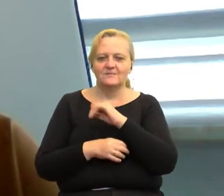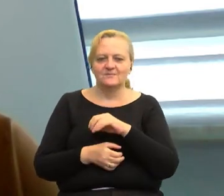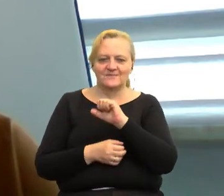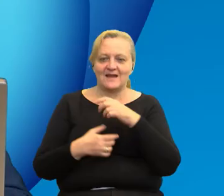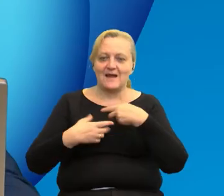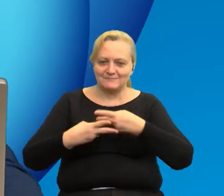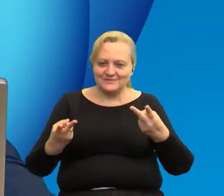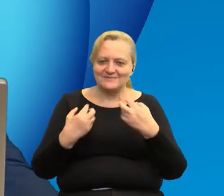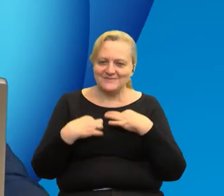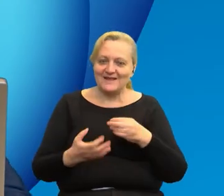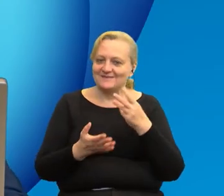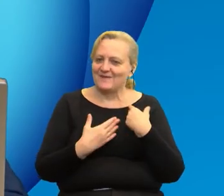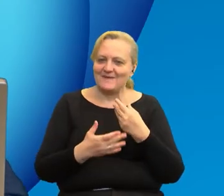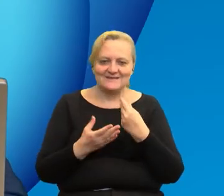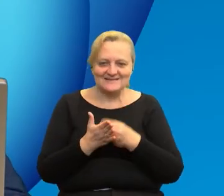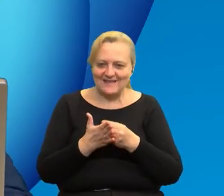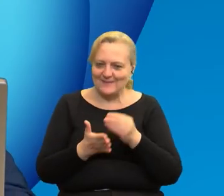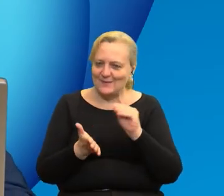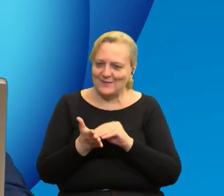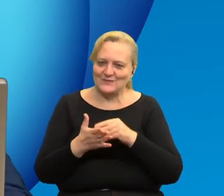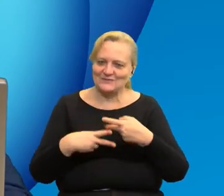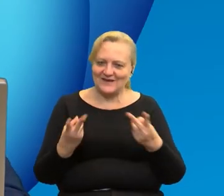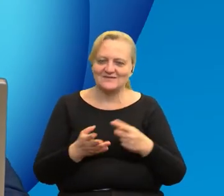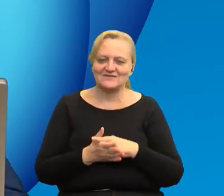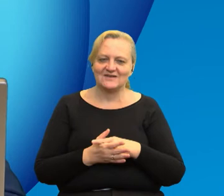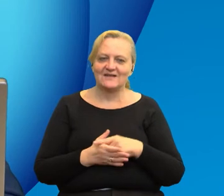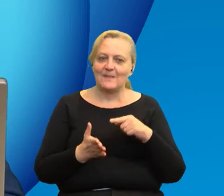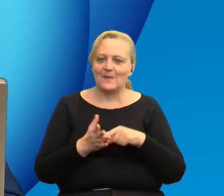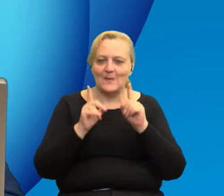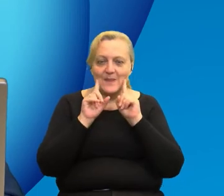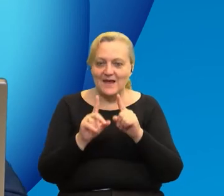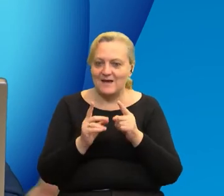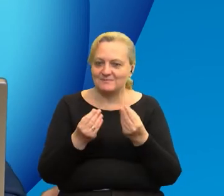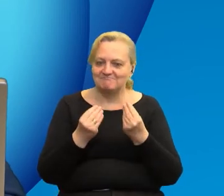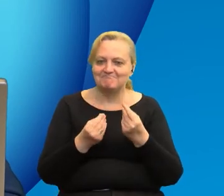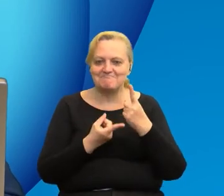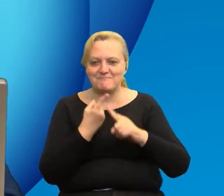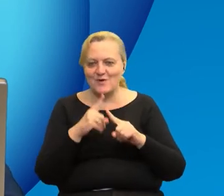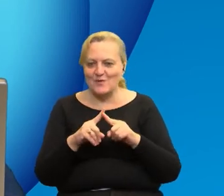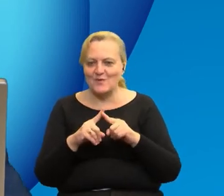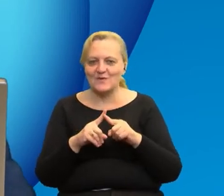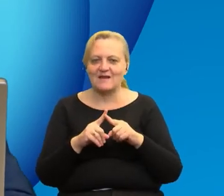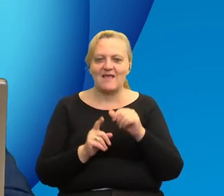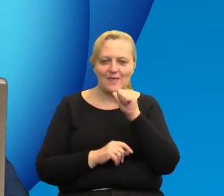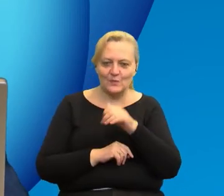dziękuję Pani Anno za to, że Pani podzieliła się z nami tymi cennymi doświadczeniami. To jest niesamowite, że polityka